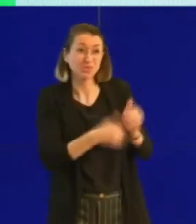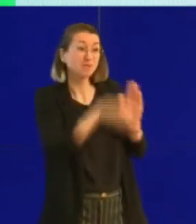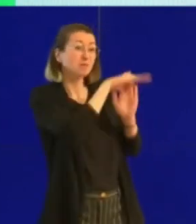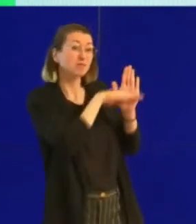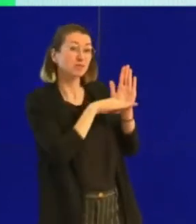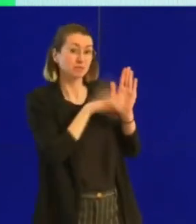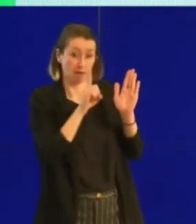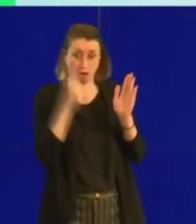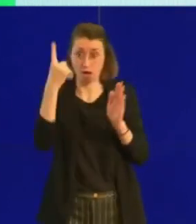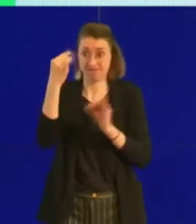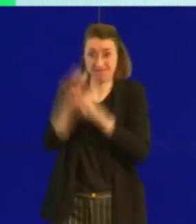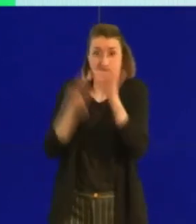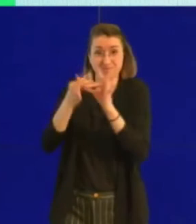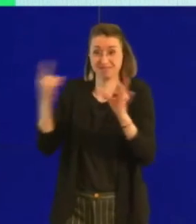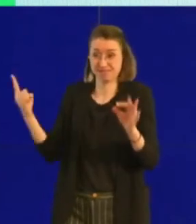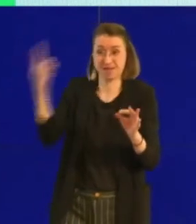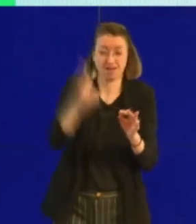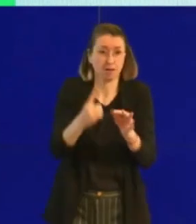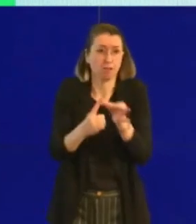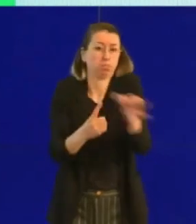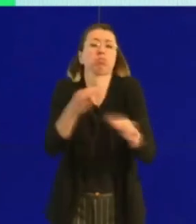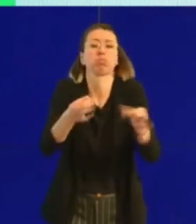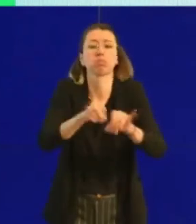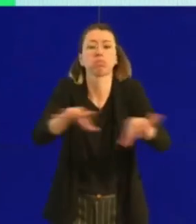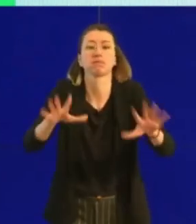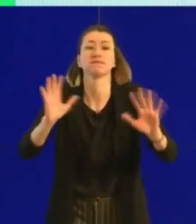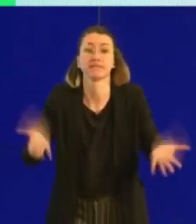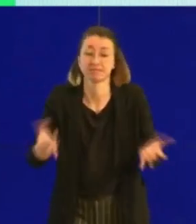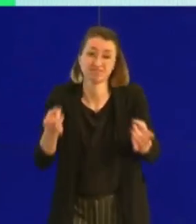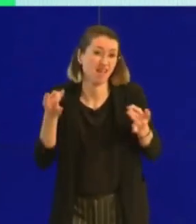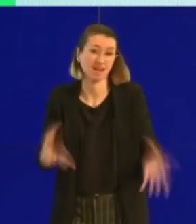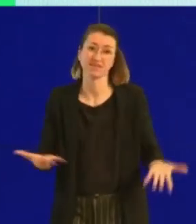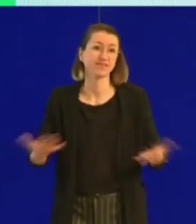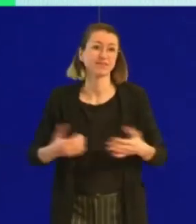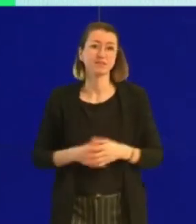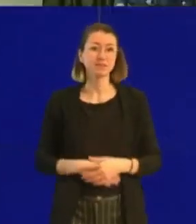soient fort exposées également. Donc, on peut s'attendre avez